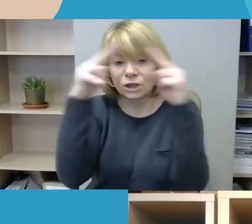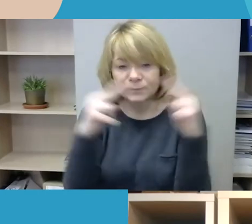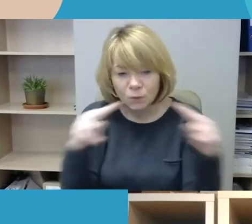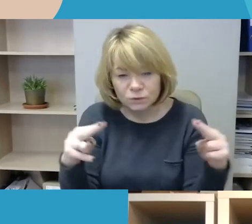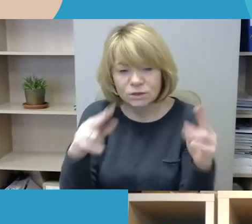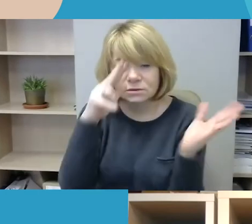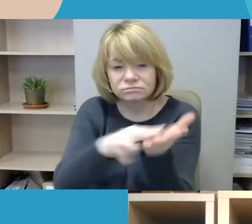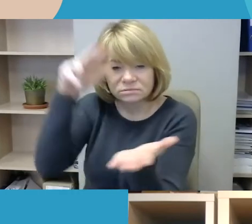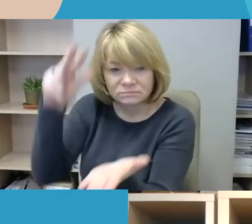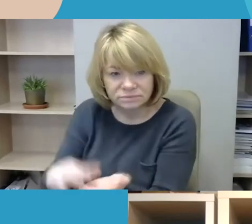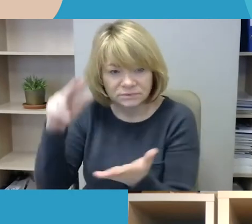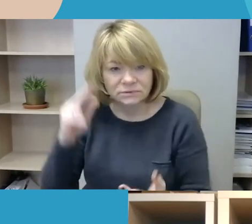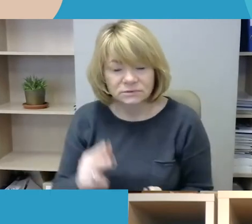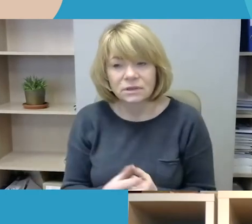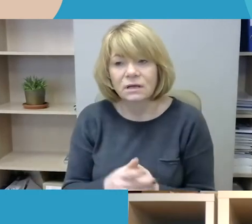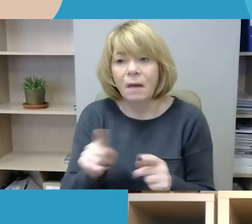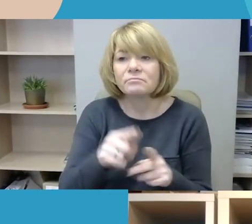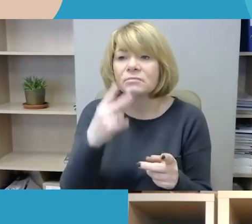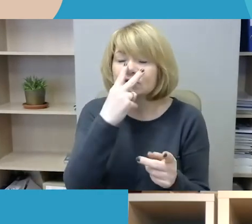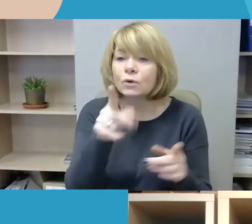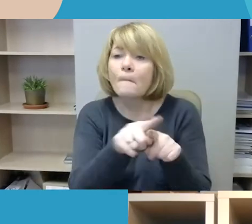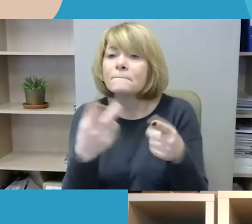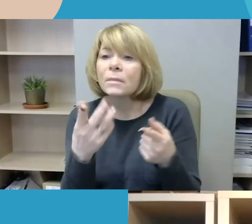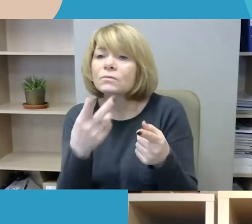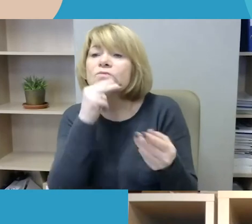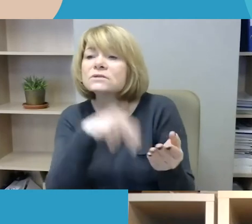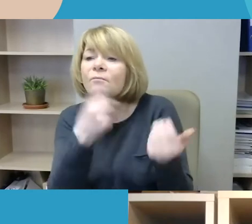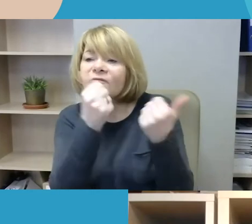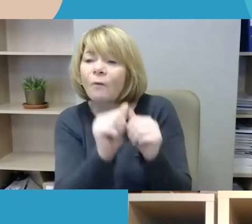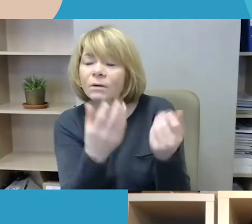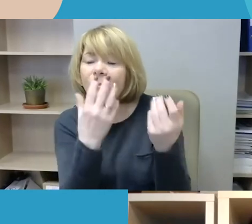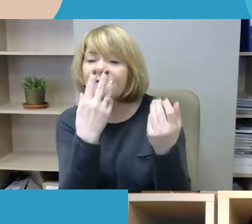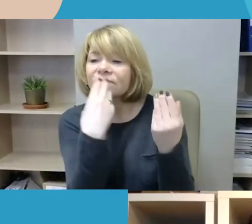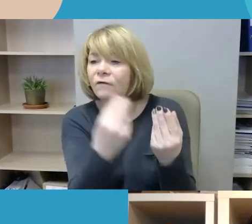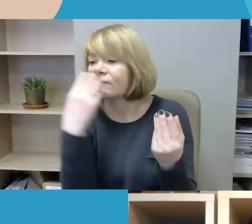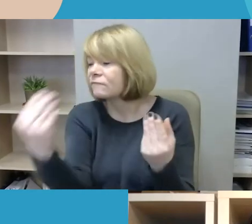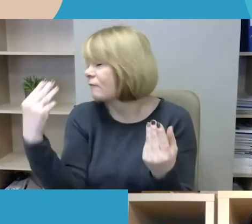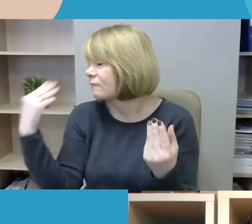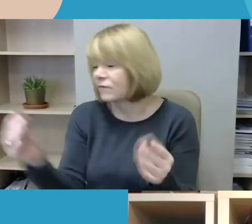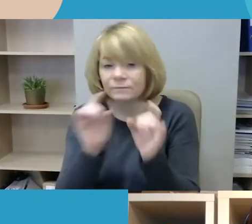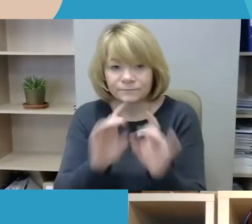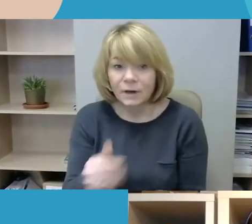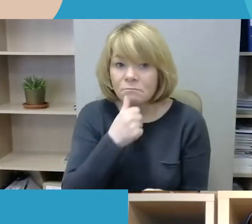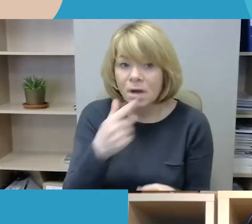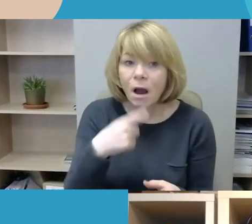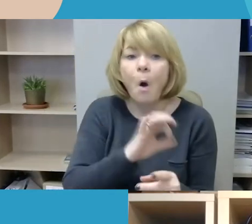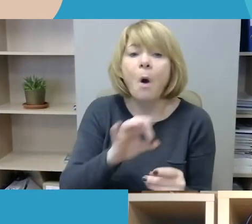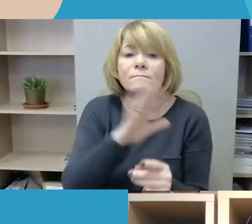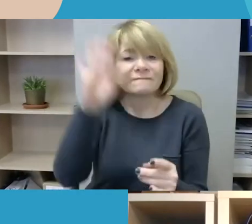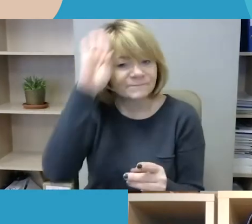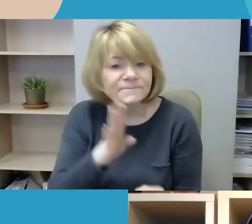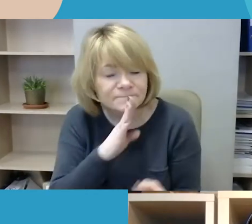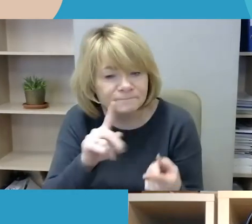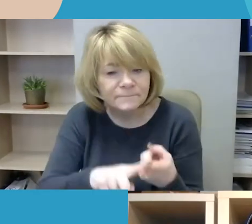motivuoti nusikaltimai. Ir mes, kai kalbame, pavyzdžiui, apie neapykantos nusikaltimus dėl lyties, tą patį